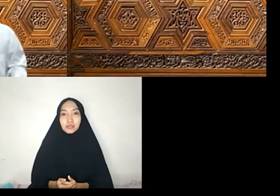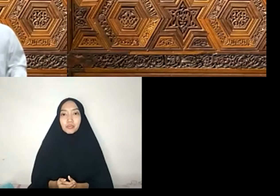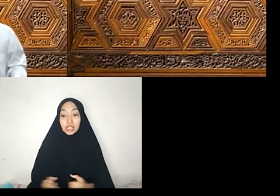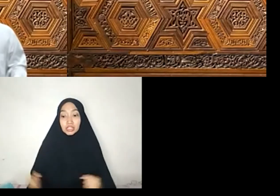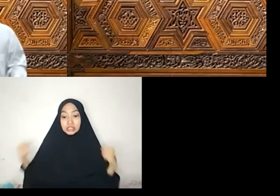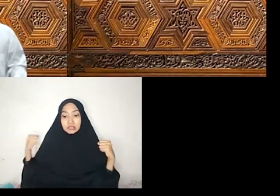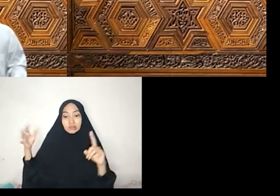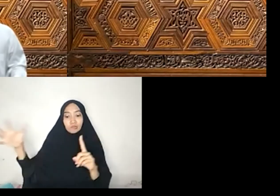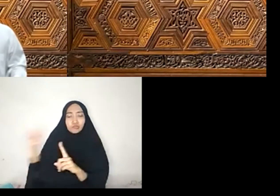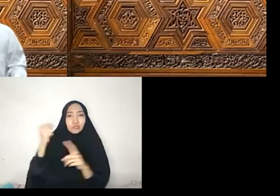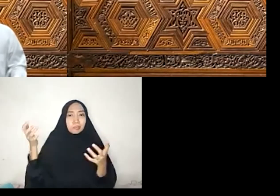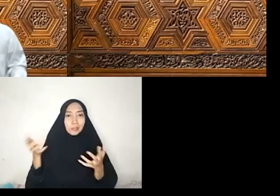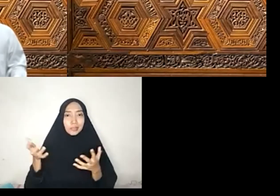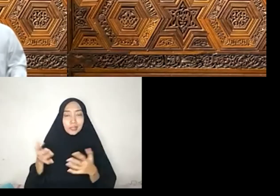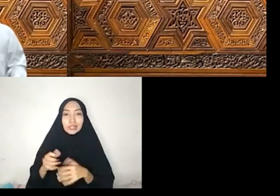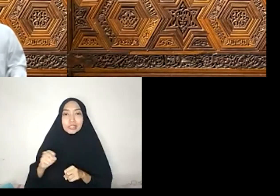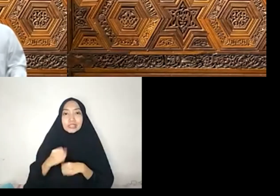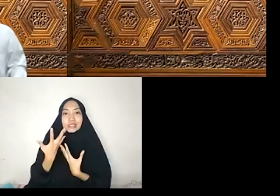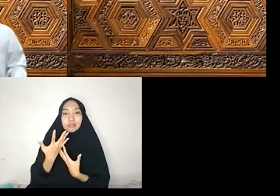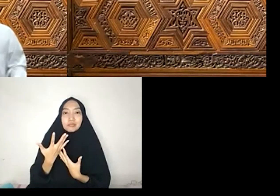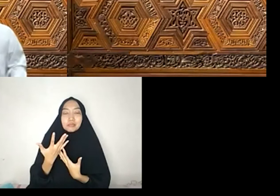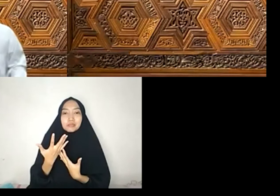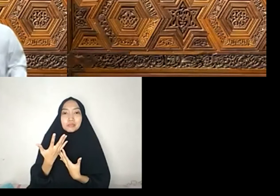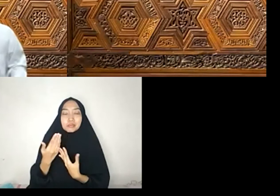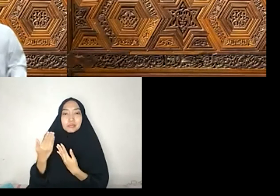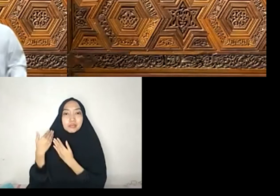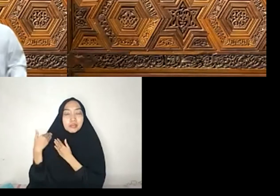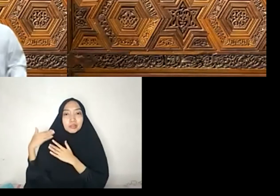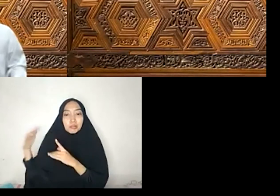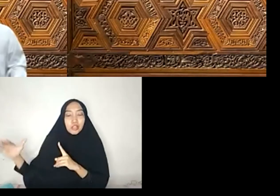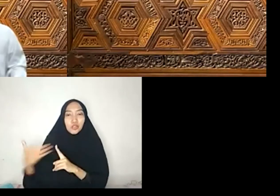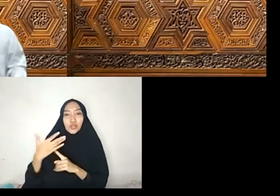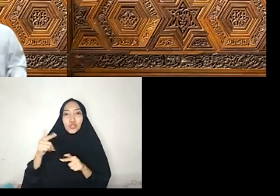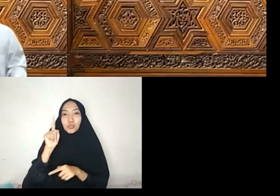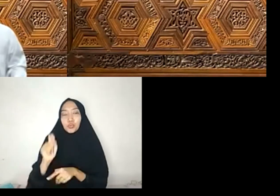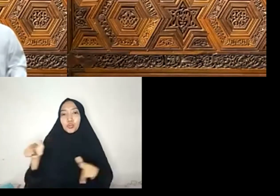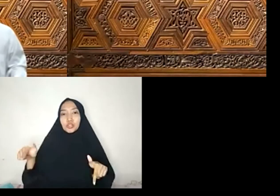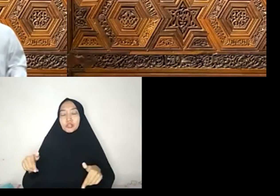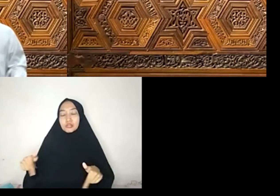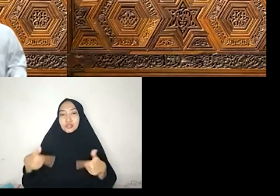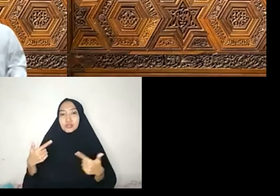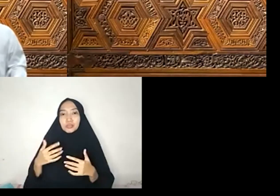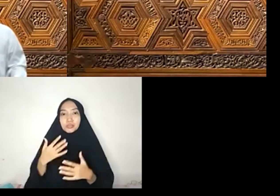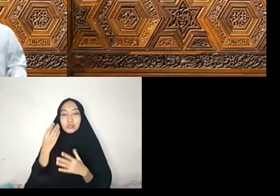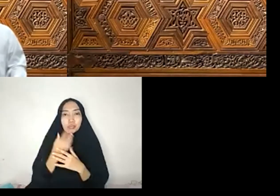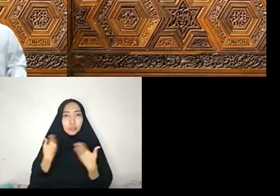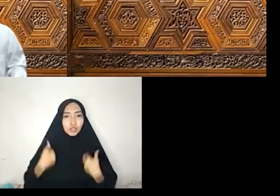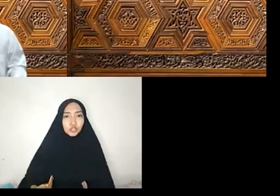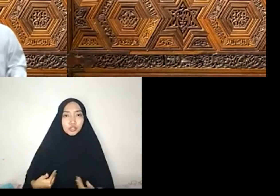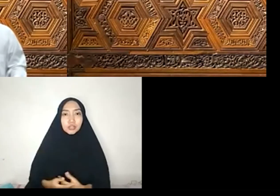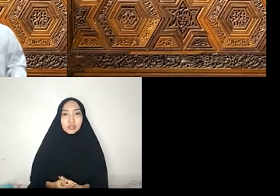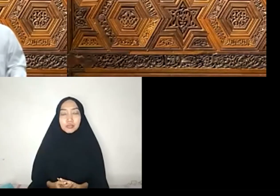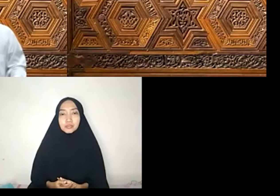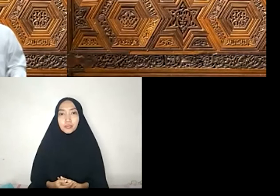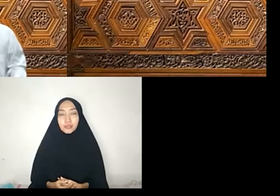itu Islam menjamin dan melindungi seluruh kebutuhan umat manusia Kebutuhan umat manusia